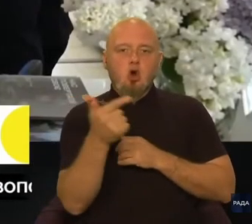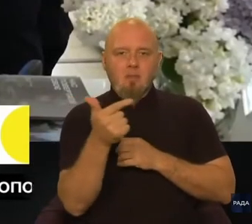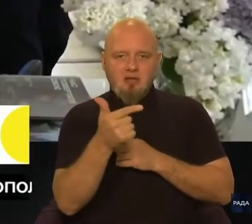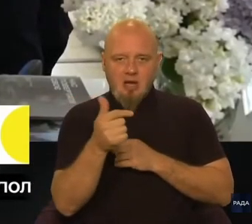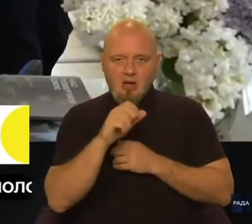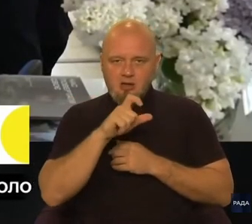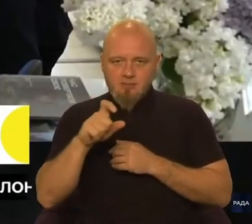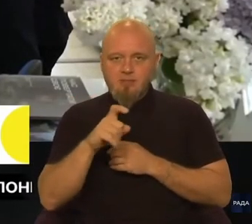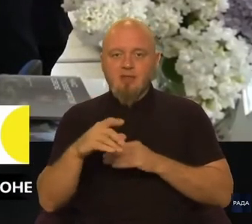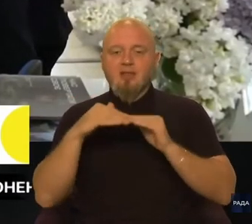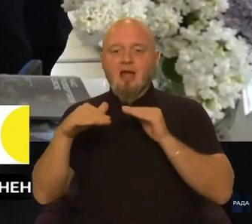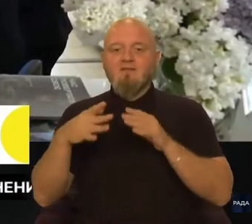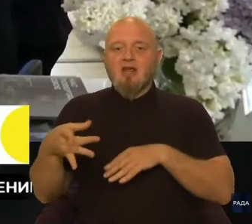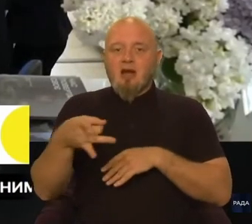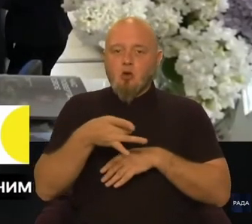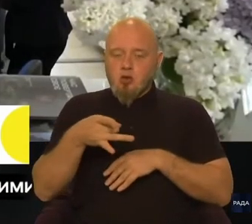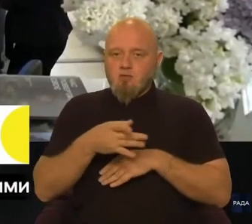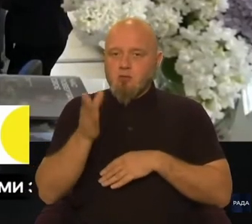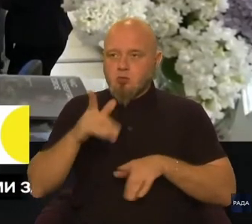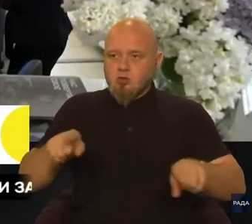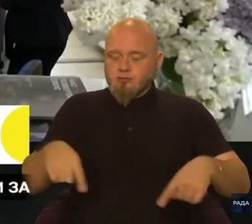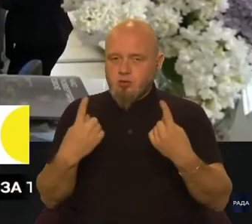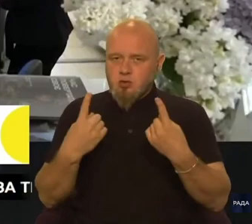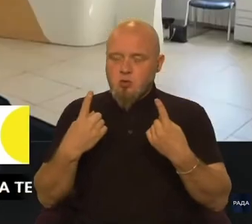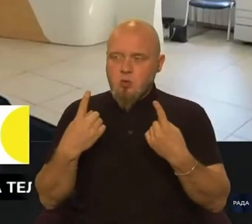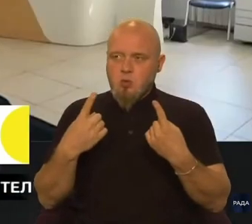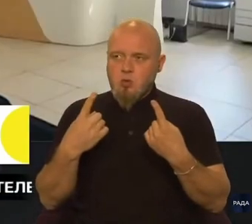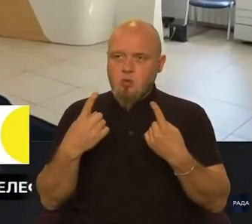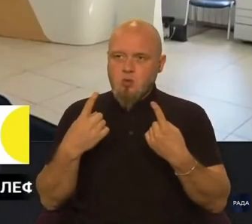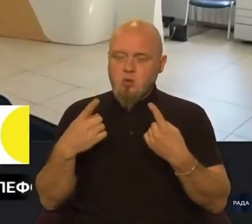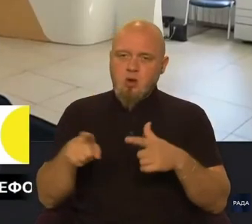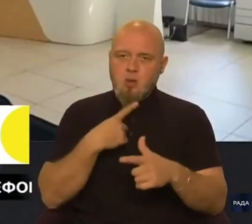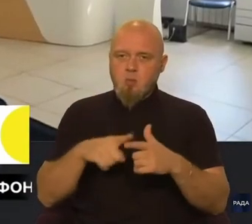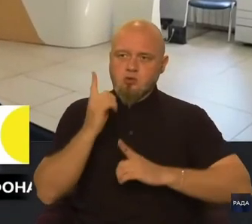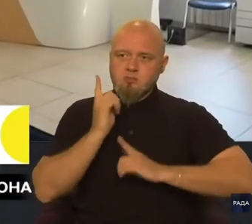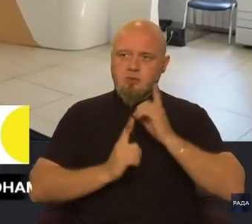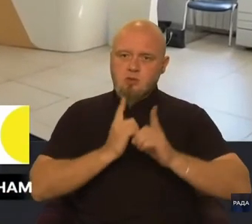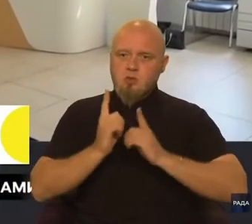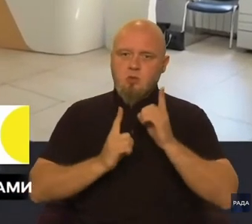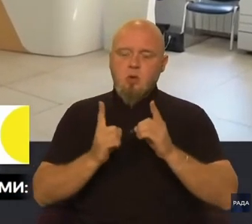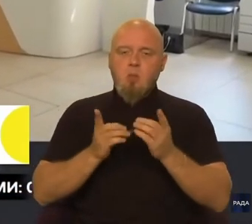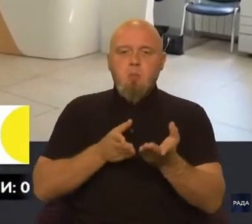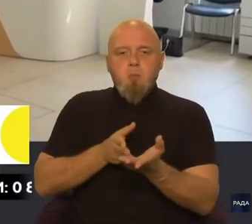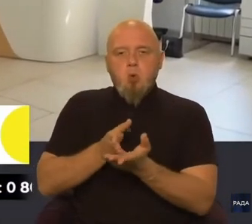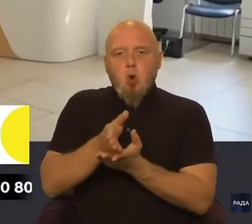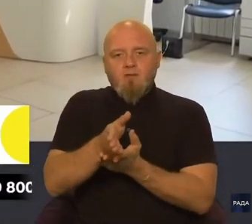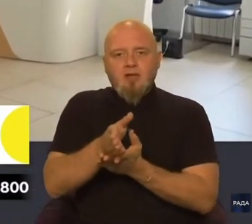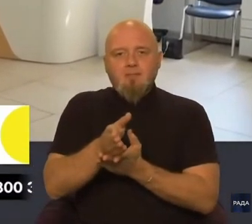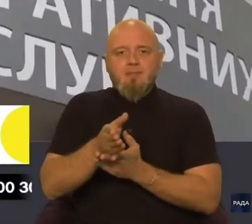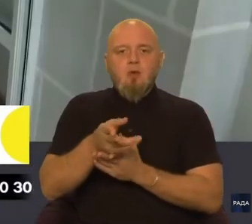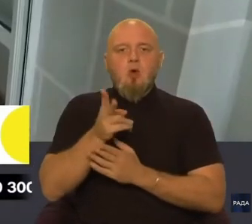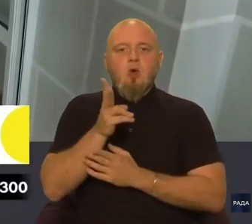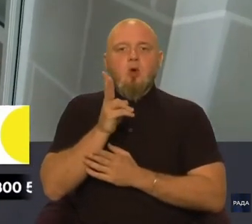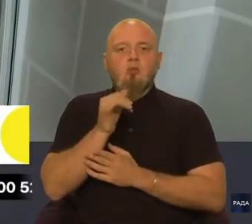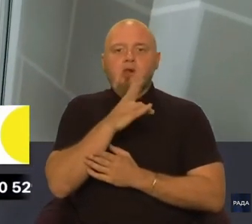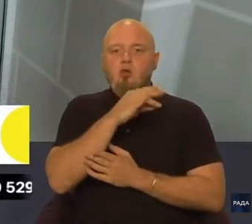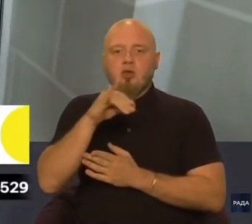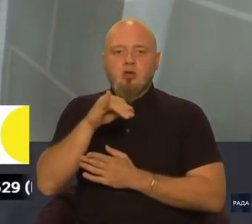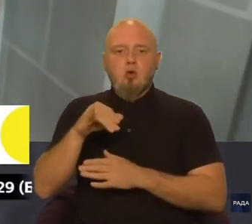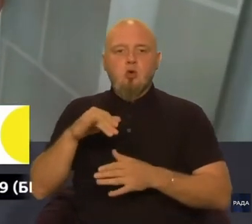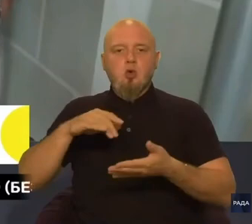На рівні районів буде створено або змінено профіль комунальної установи, де